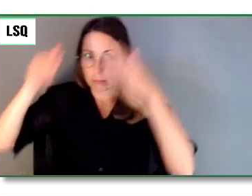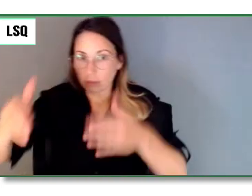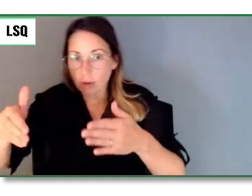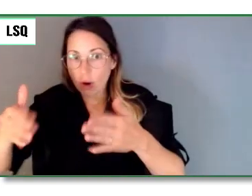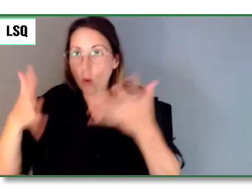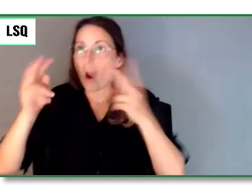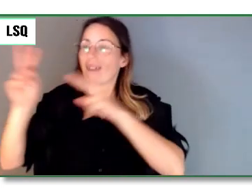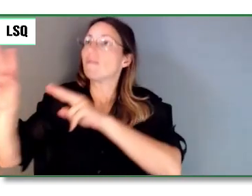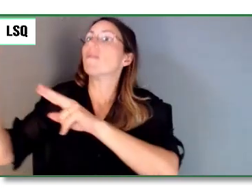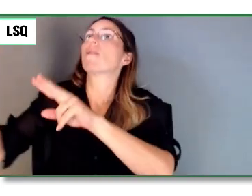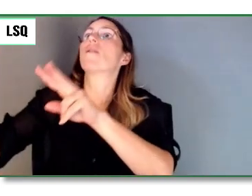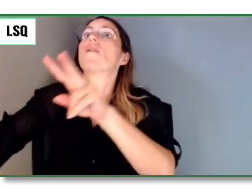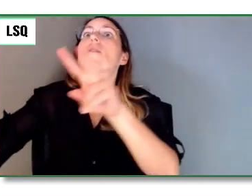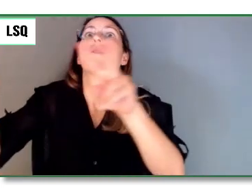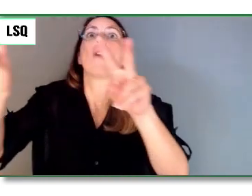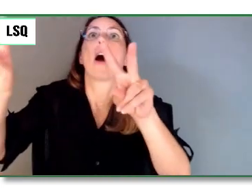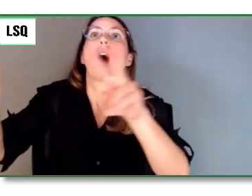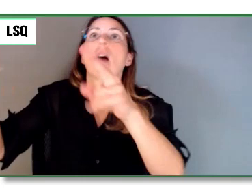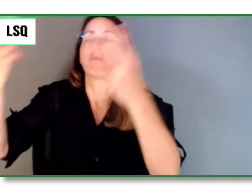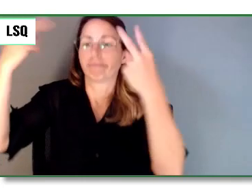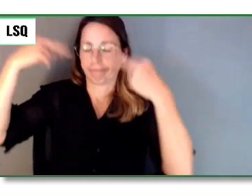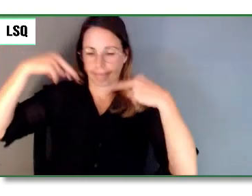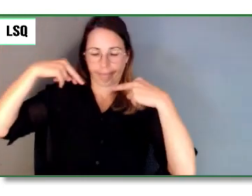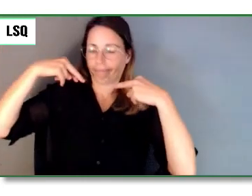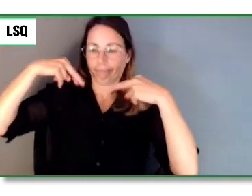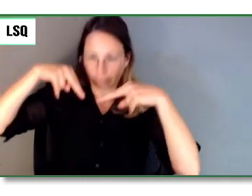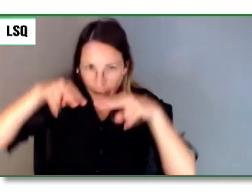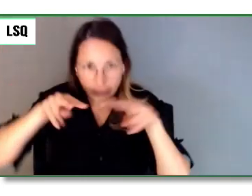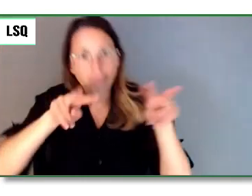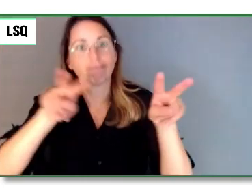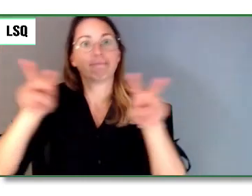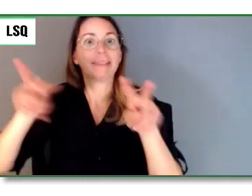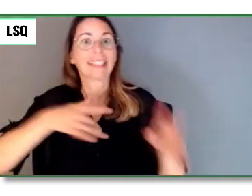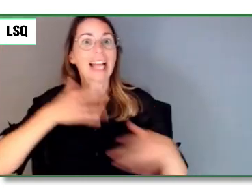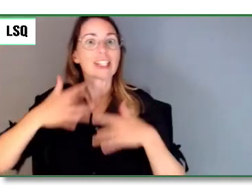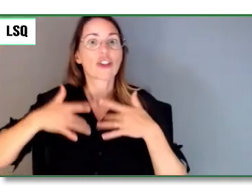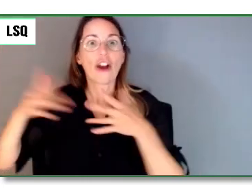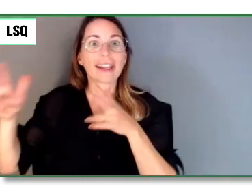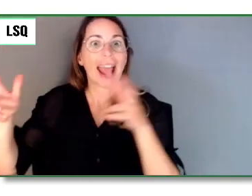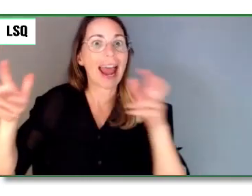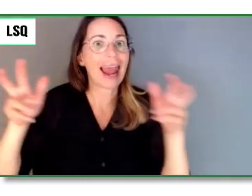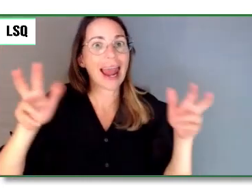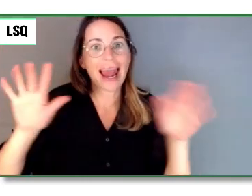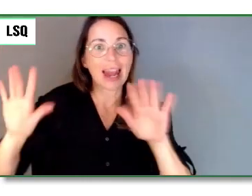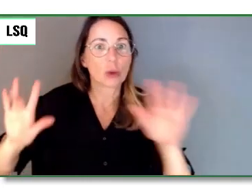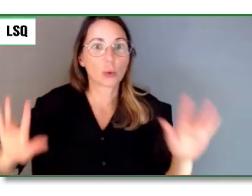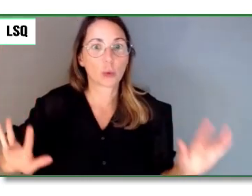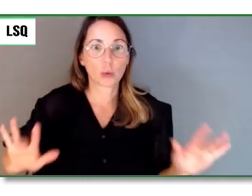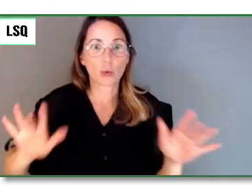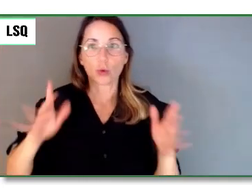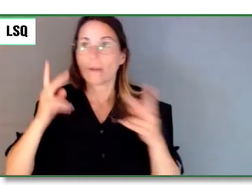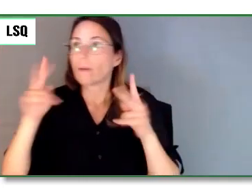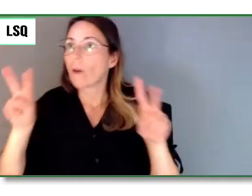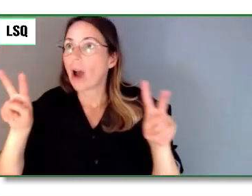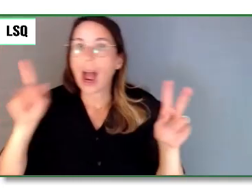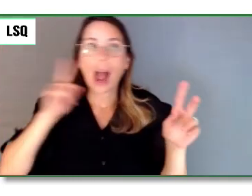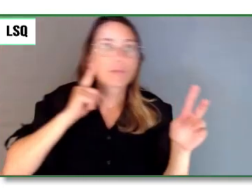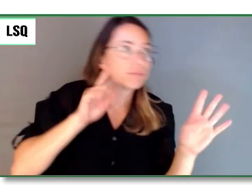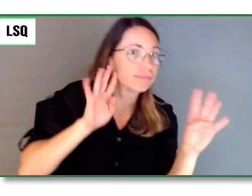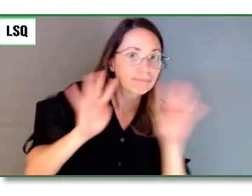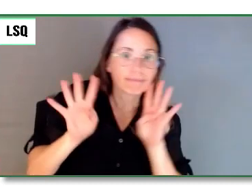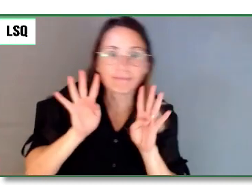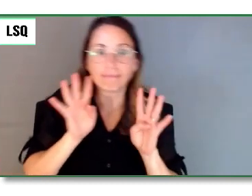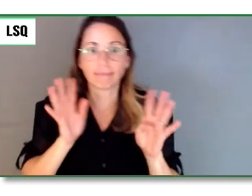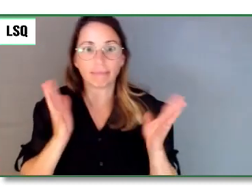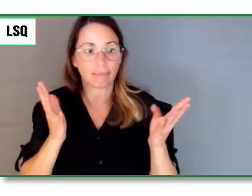en ne réalisant pas que la vision elle-même est un élément sensoriel. Et